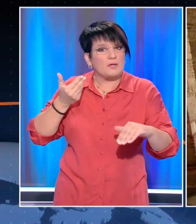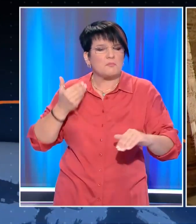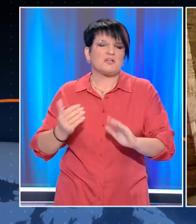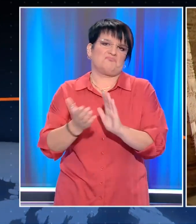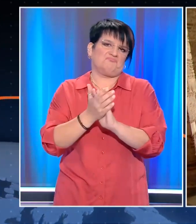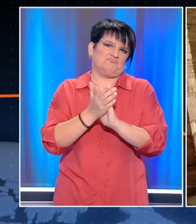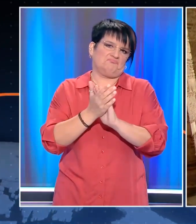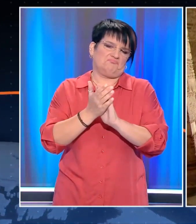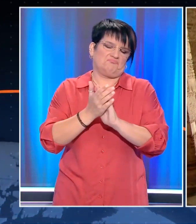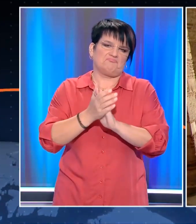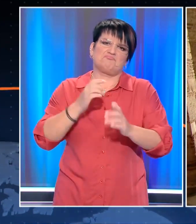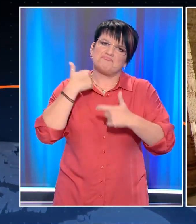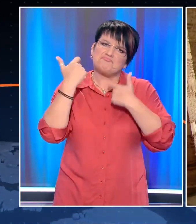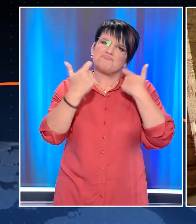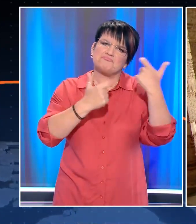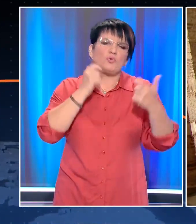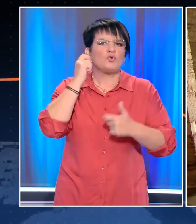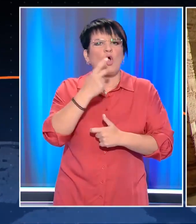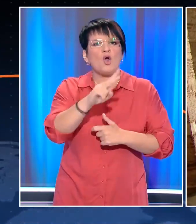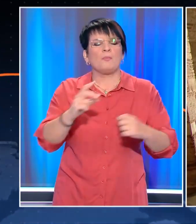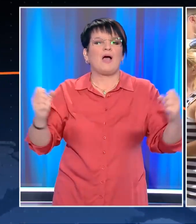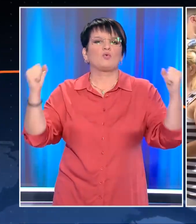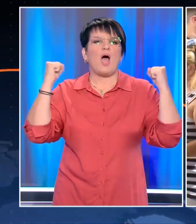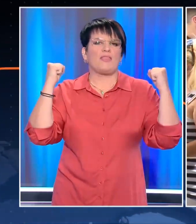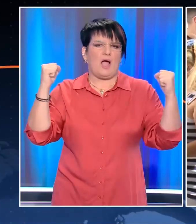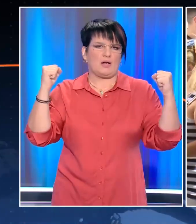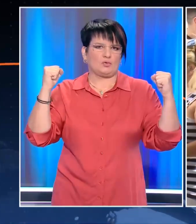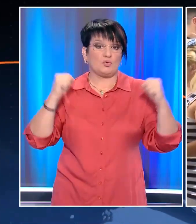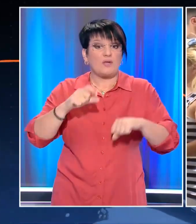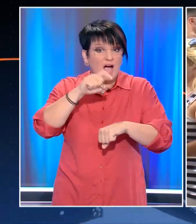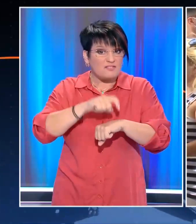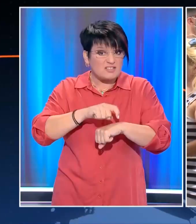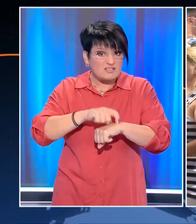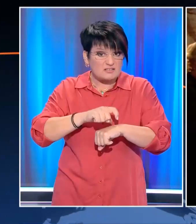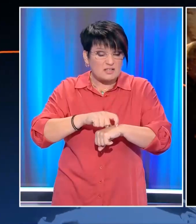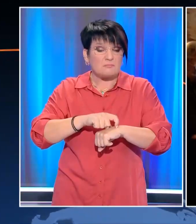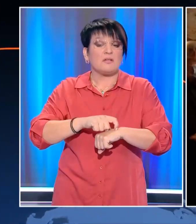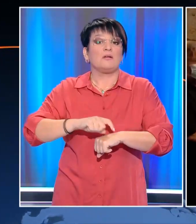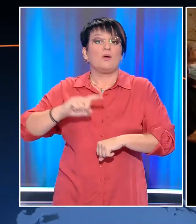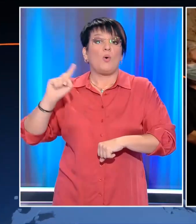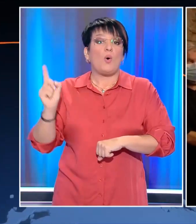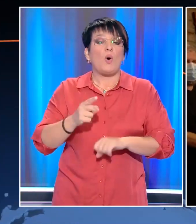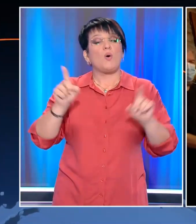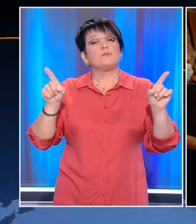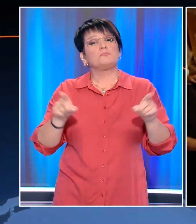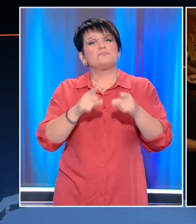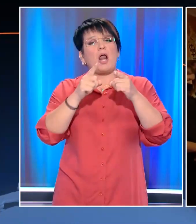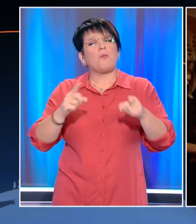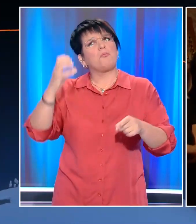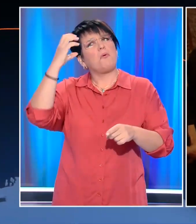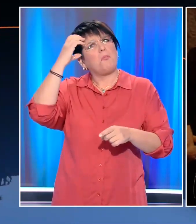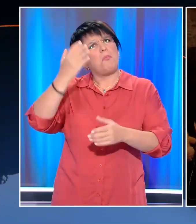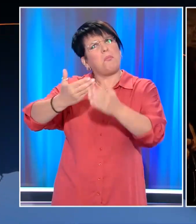χειροκροτά και να φωνάζει, να κραυγάζει αθάνατος. Ενώ μέχρι και αυτήν την ώρα όλοι σιγοτραγωδούν τραγούδια που